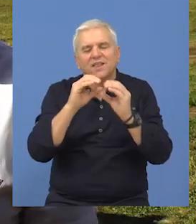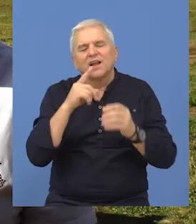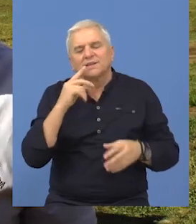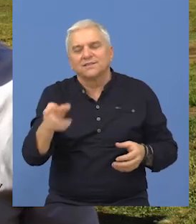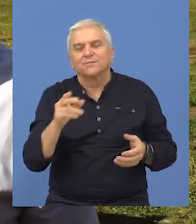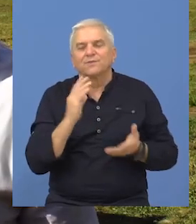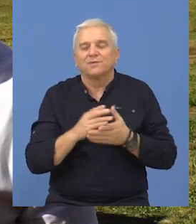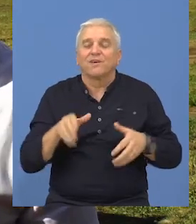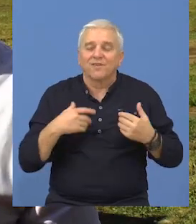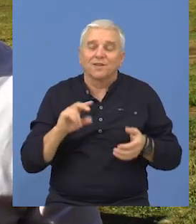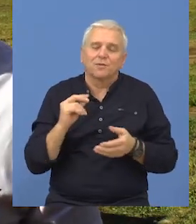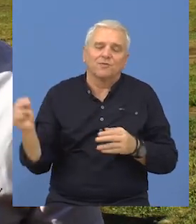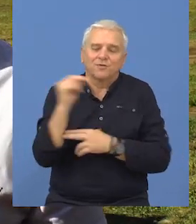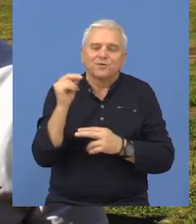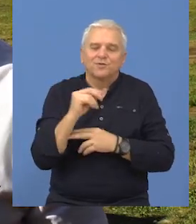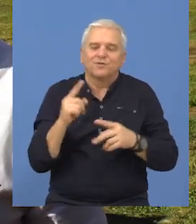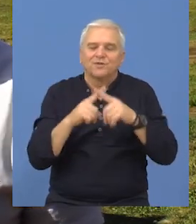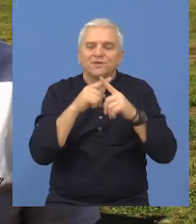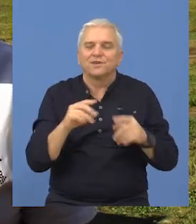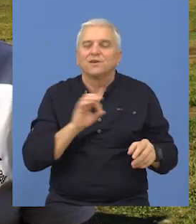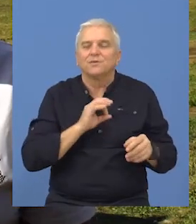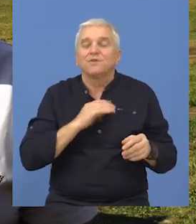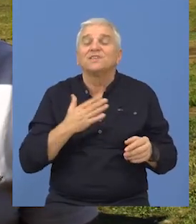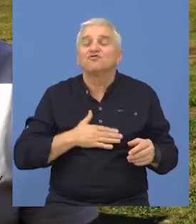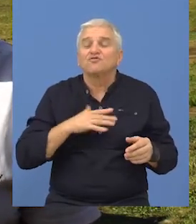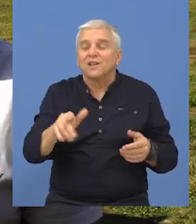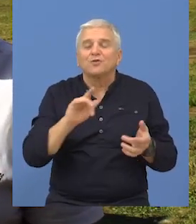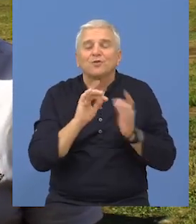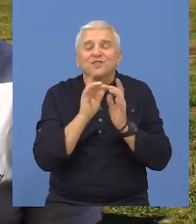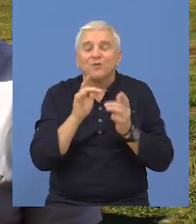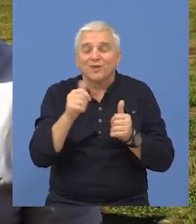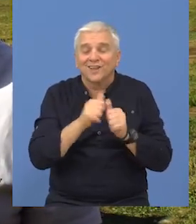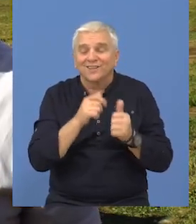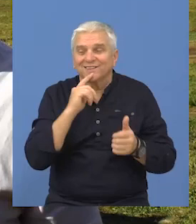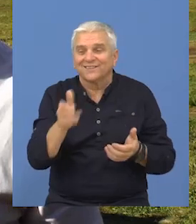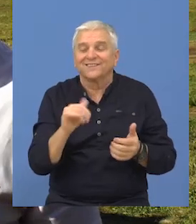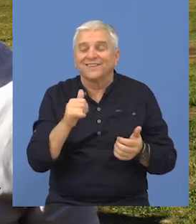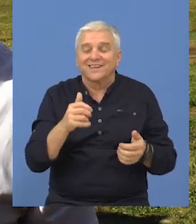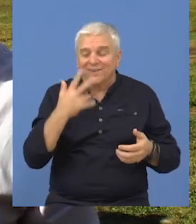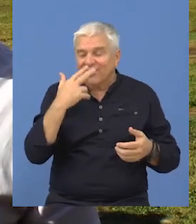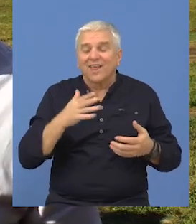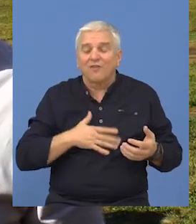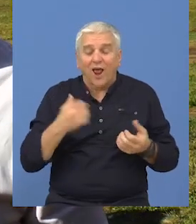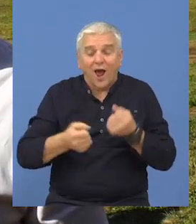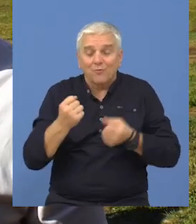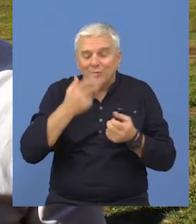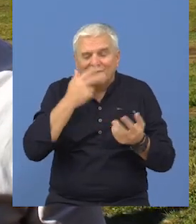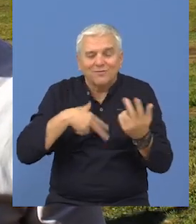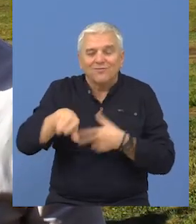nadamo se da će biti i još veći broj. To znači da su Bečejci željni ovog sporta? Željni su sporta, željni su adrenalina